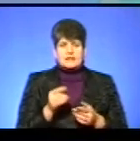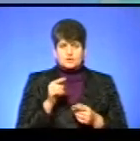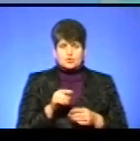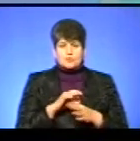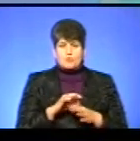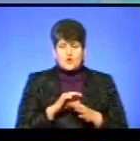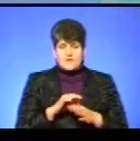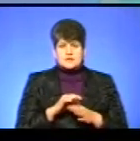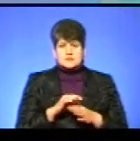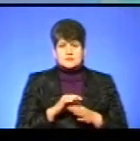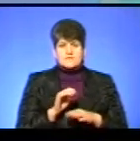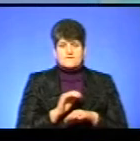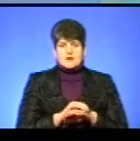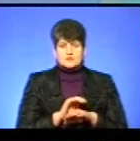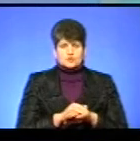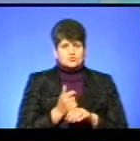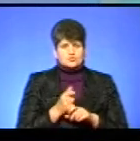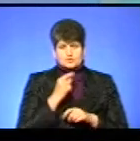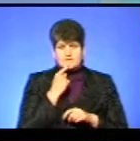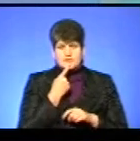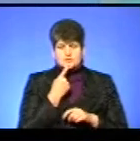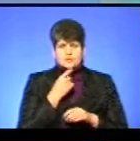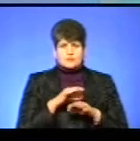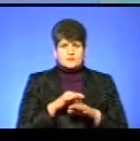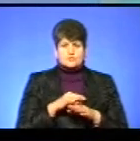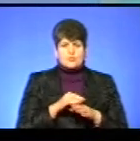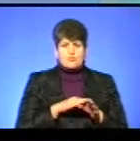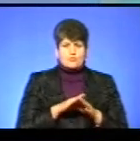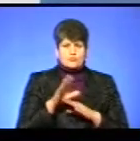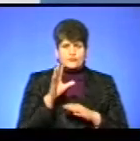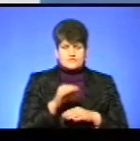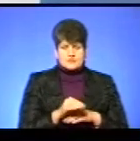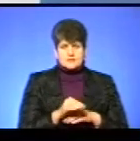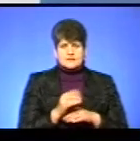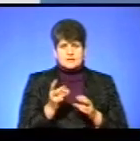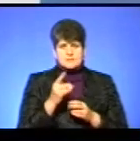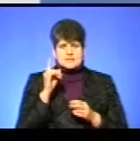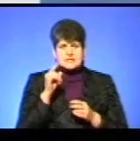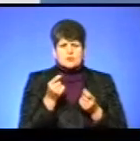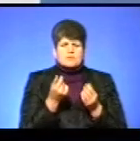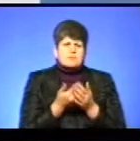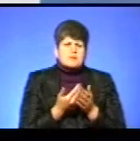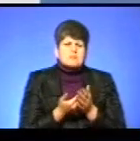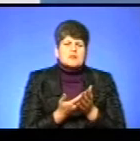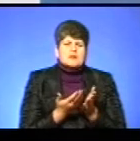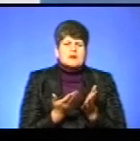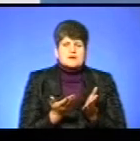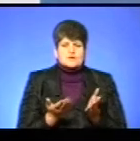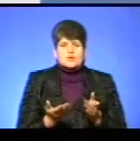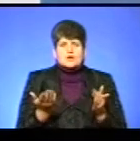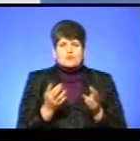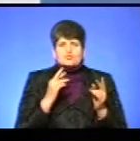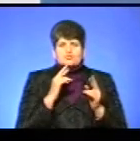провести, фактично, дуже тяжко провести повністю по всіх, треба знати хоч приблизно, якою